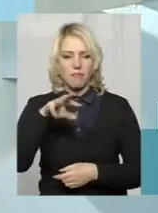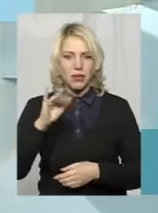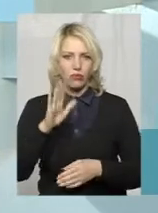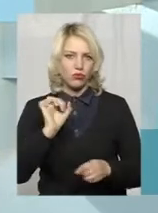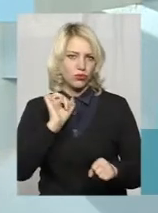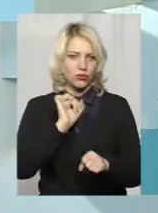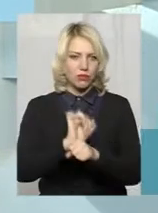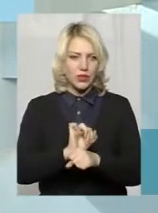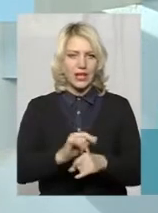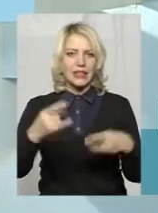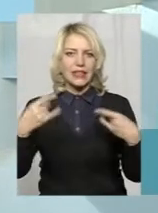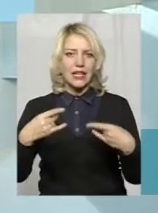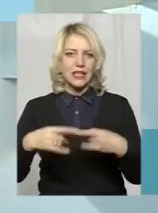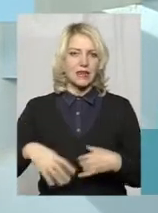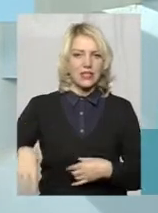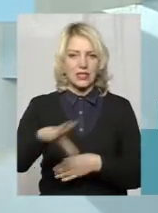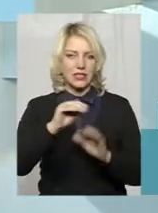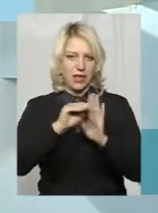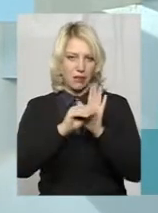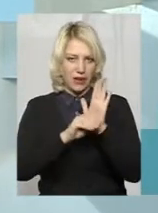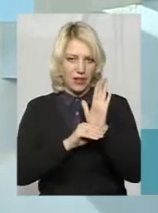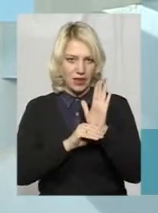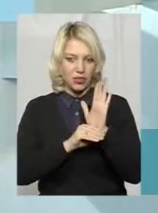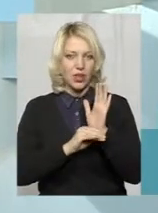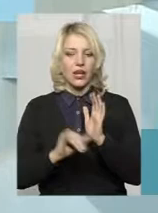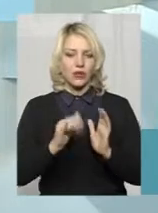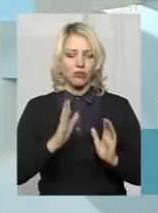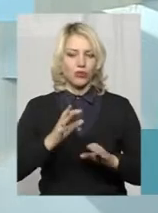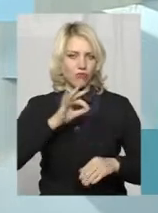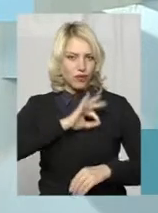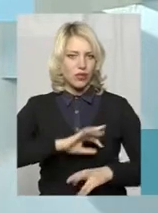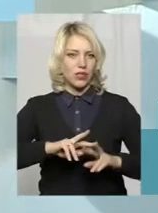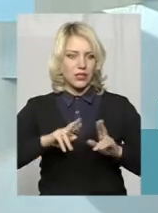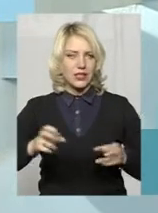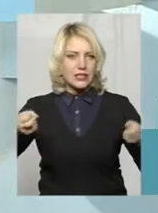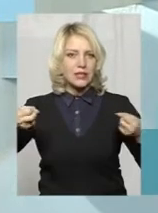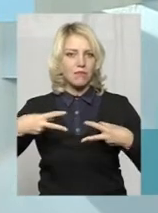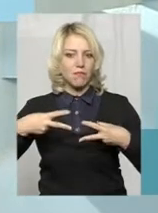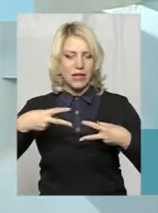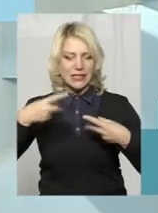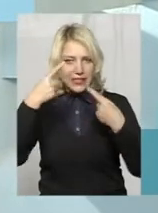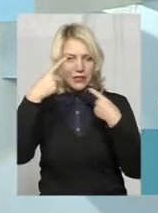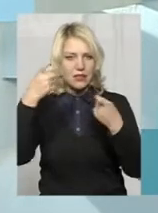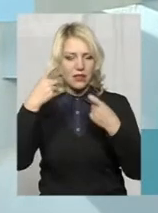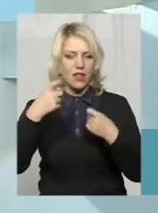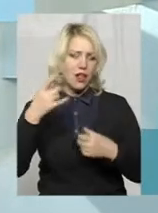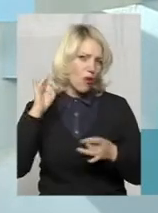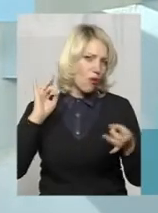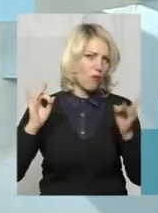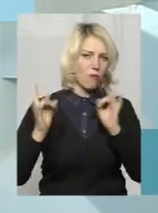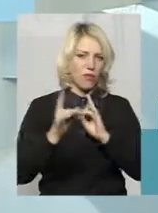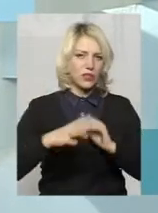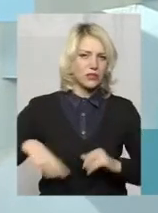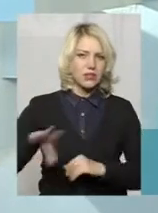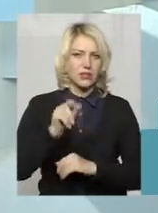трансляції всіх передач, буде використаний так само спецсигнал, який оповістить людей про те,